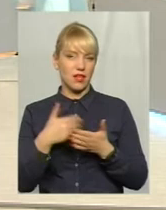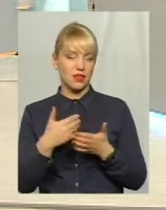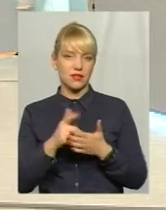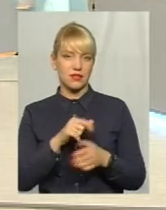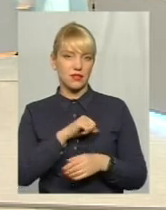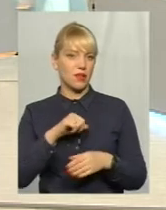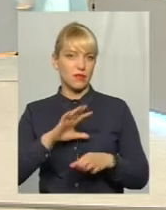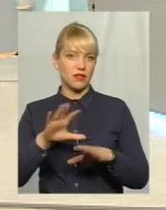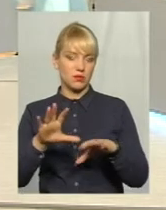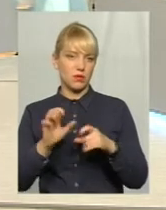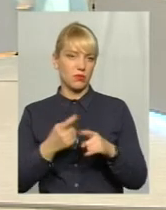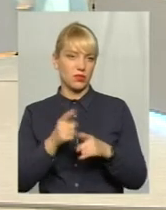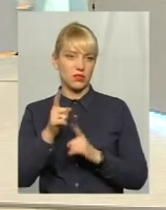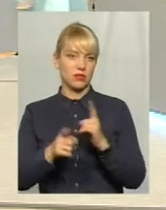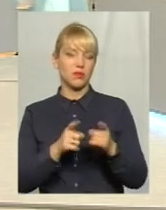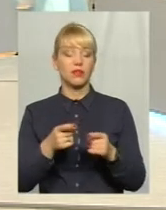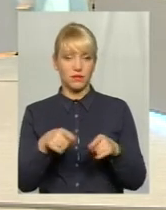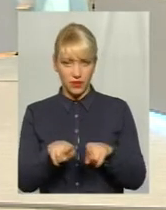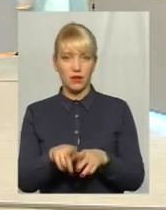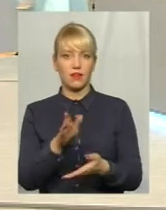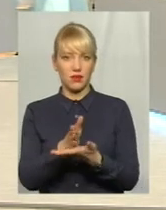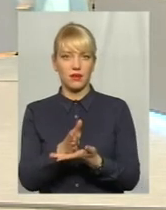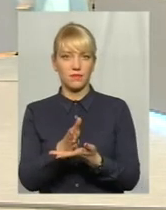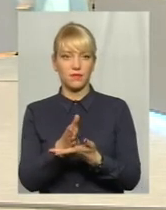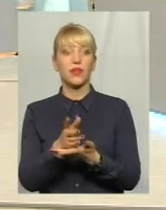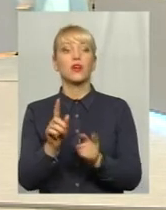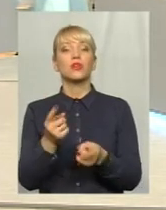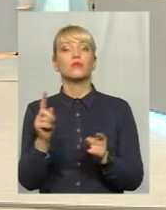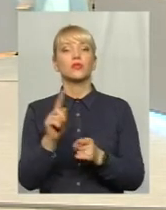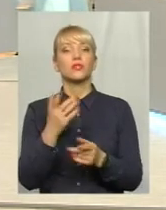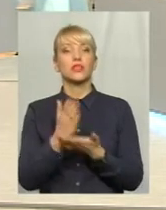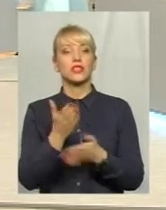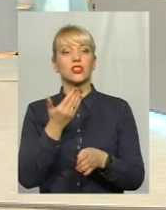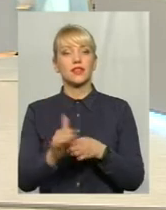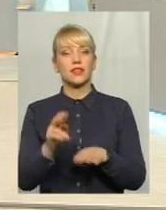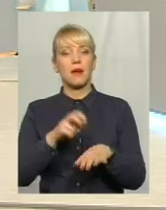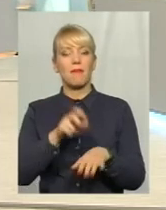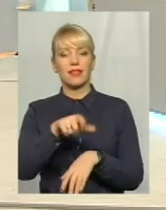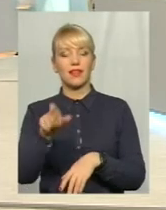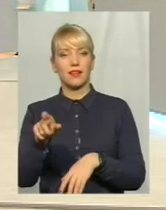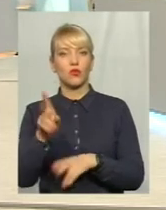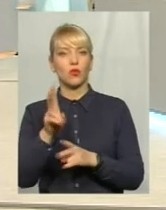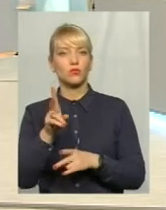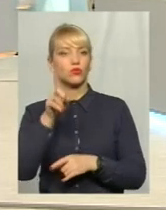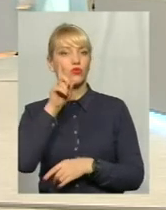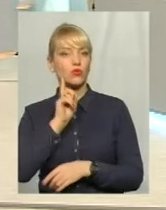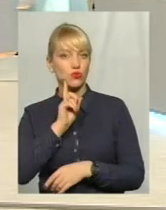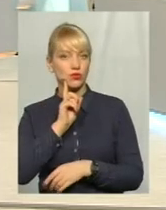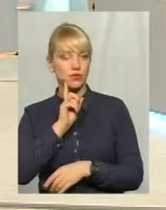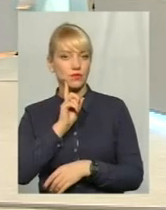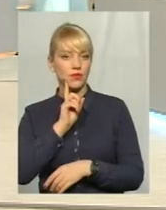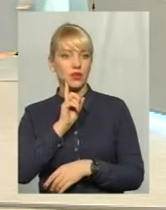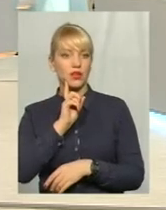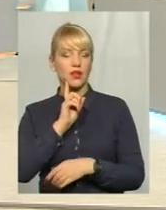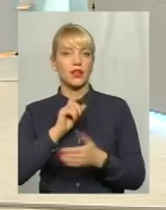сприймають цю систему. Ну, так і є, тому що є частина медиків, яким зручно йти